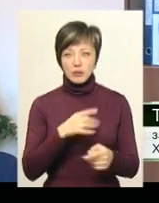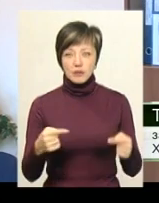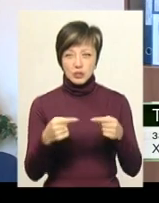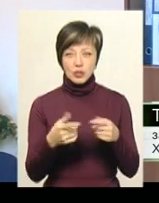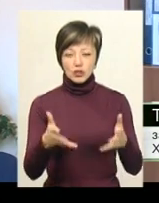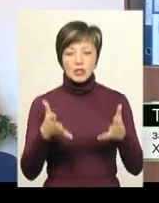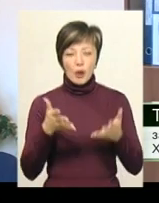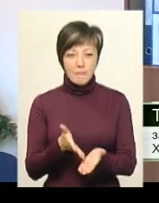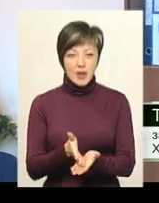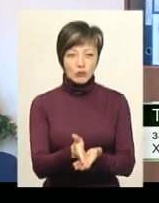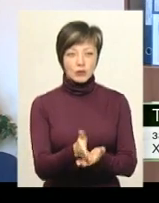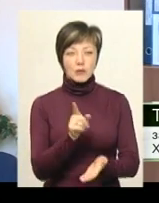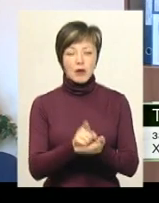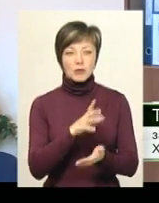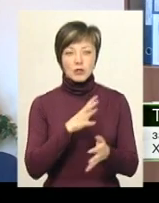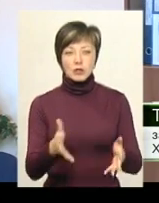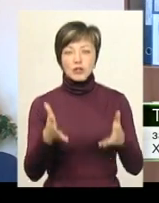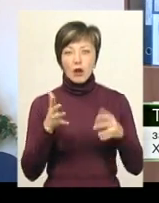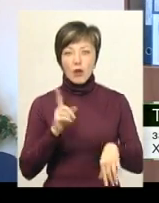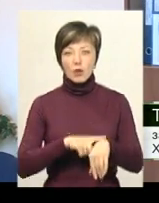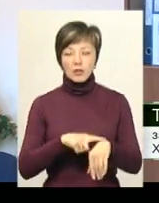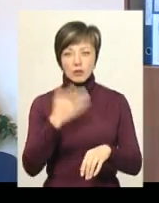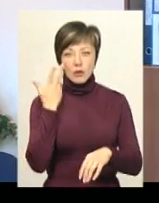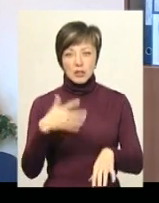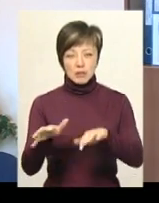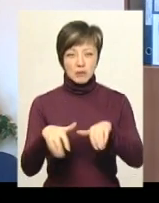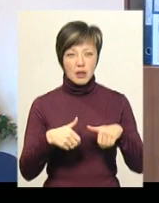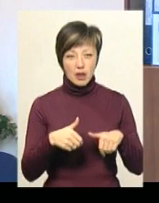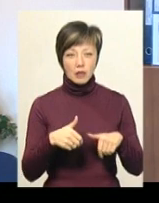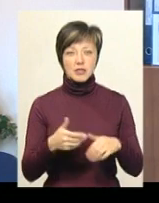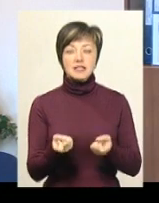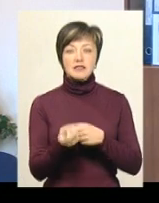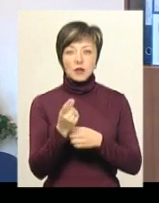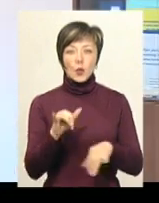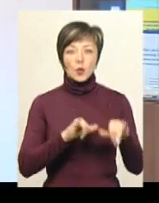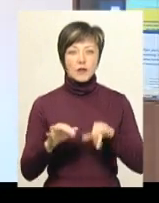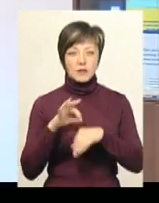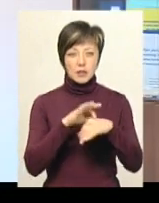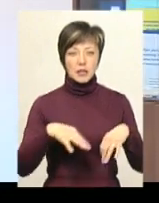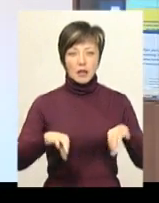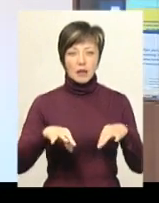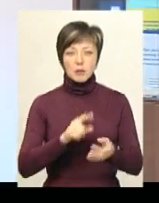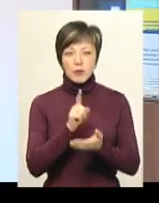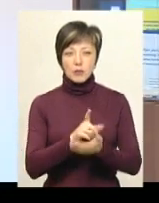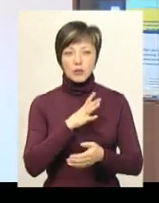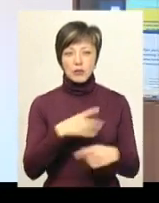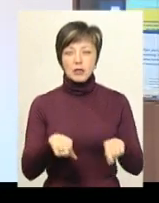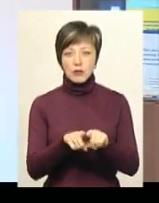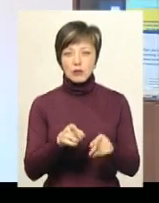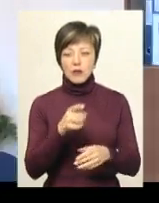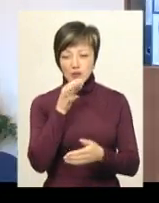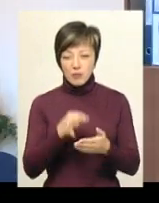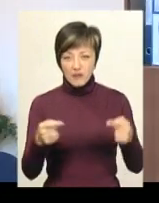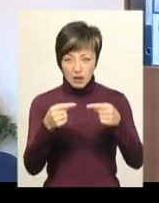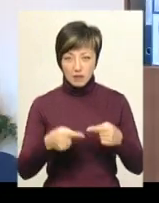чіткий маршрут, має бути визначена чітка година, коли дітей забирають, звідки забирають, куди везуть. Транспорт має бути також відповідати всім